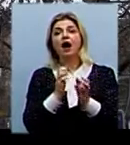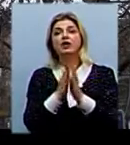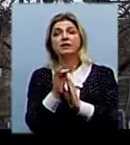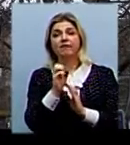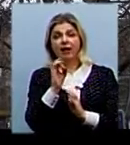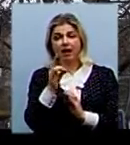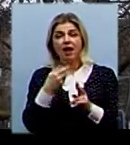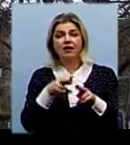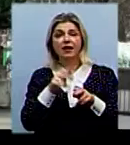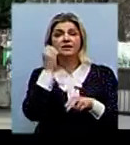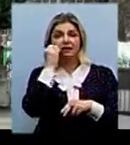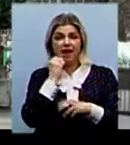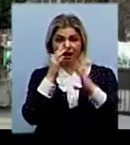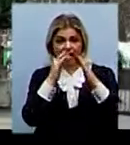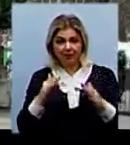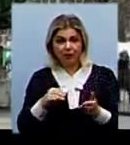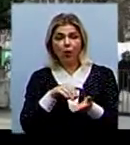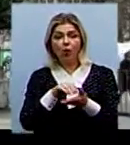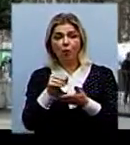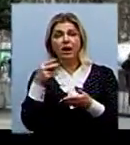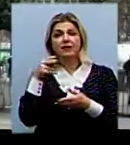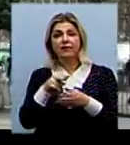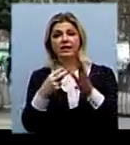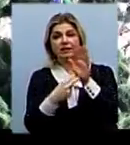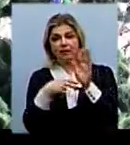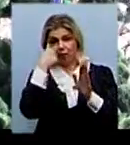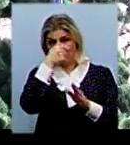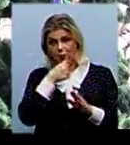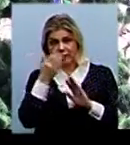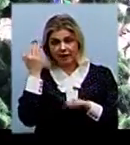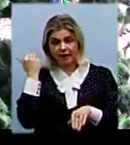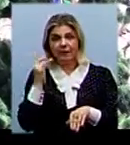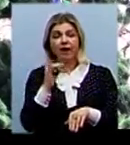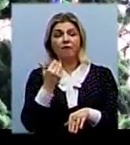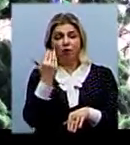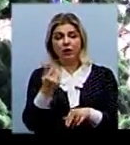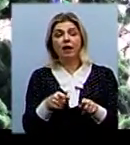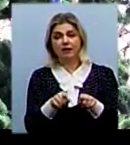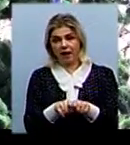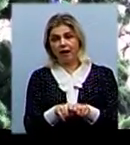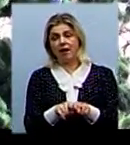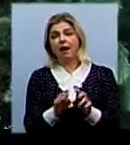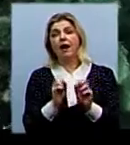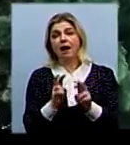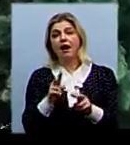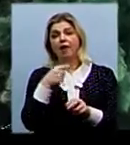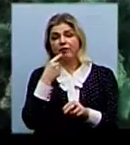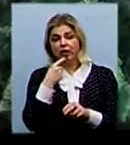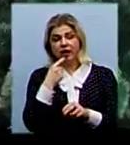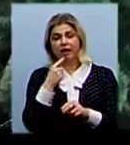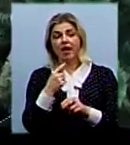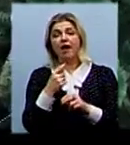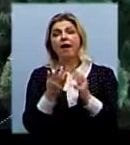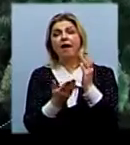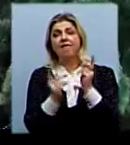це стара ялинка, ми її придбали у 2007 році. І вона така, як кажуть, гілкової